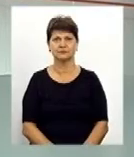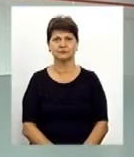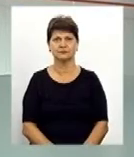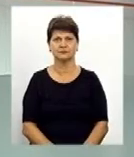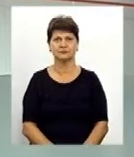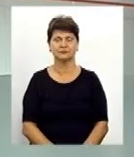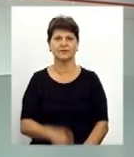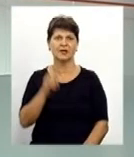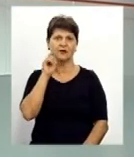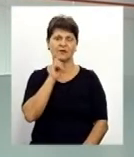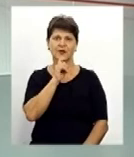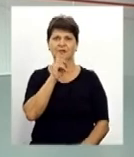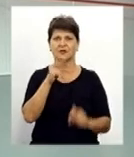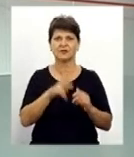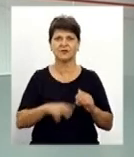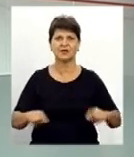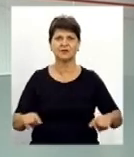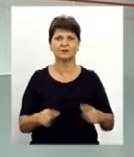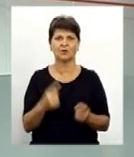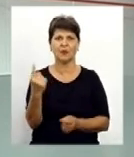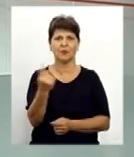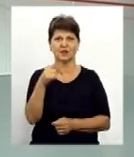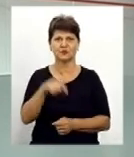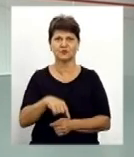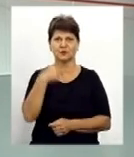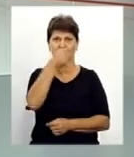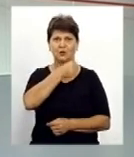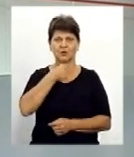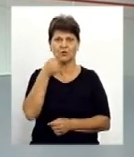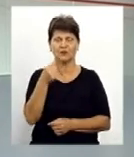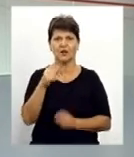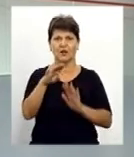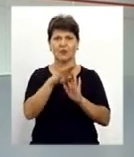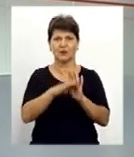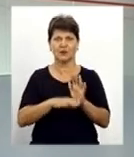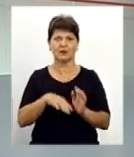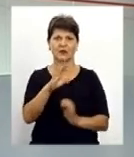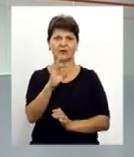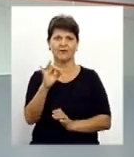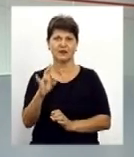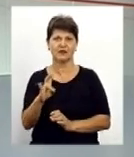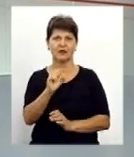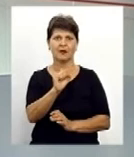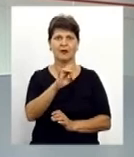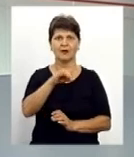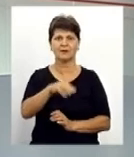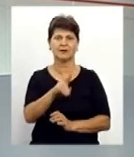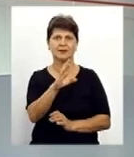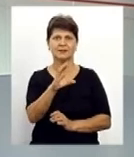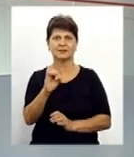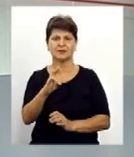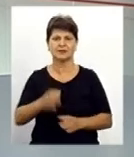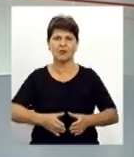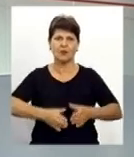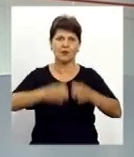У Вінниці завершили створення першого в цьому році мурала в рамках проєкту «Він Арт Сіті». Імітація колон та